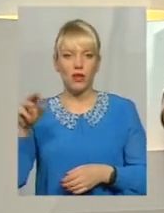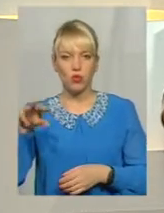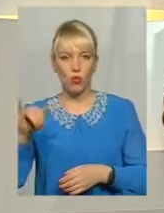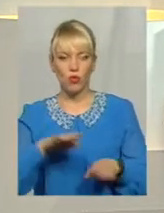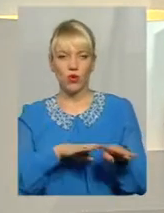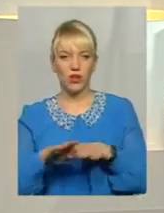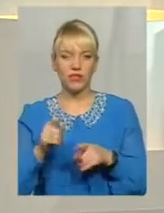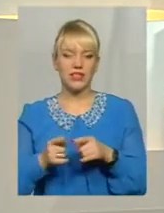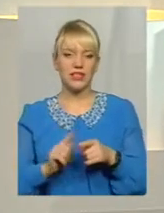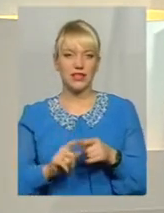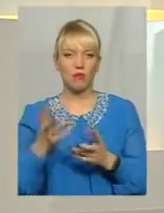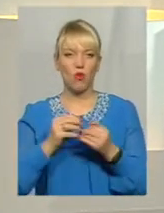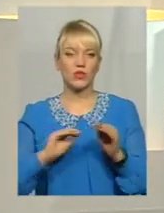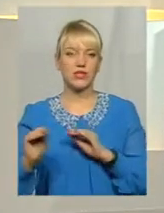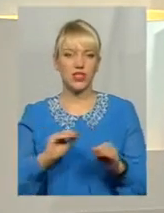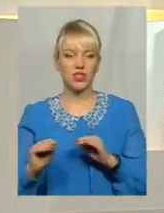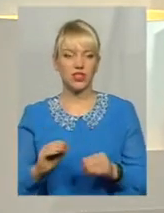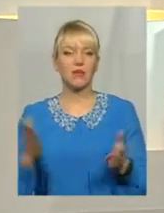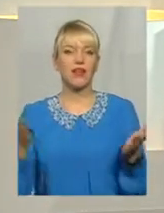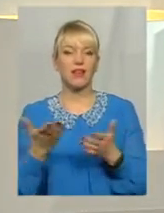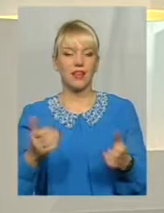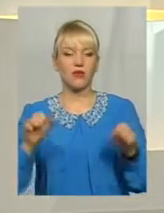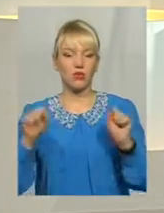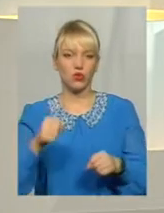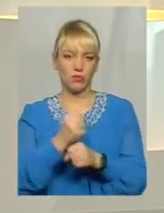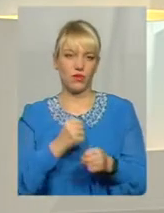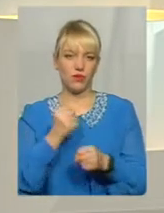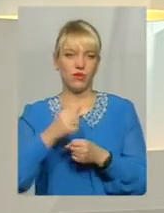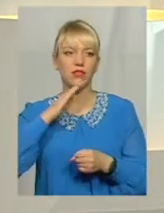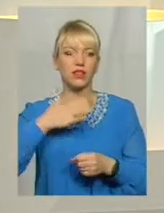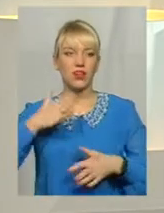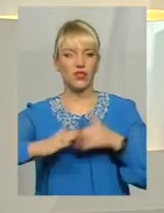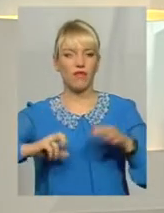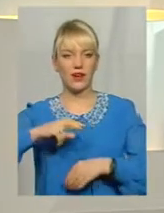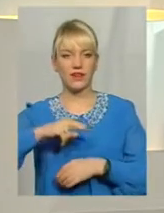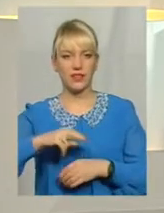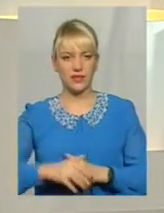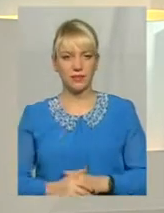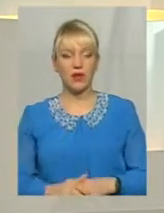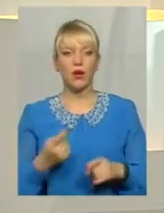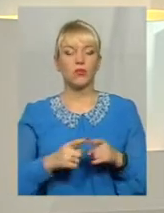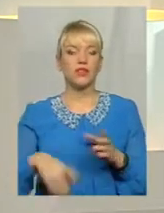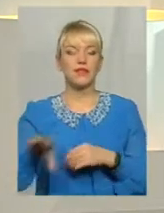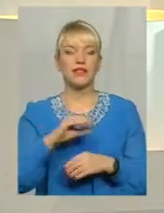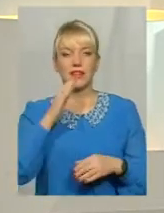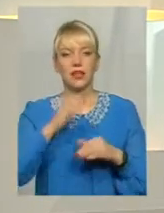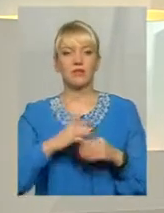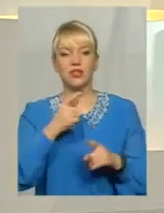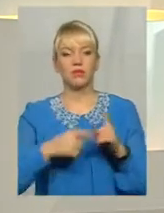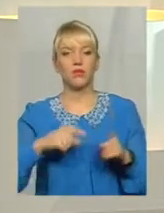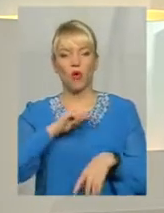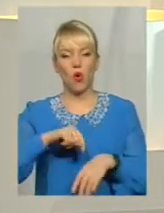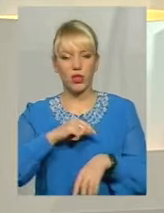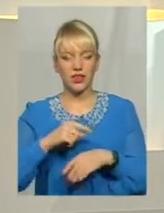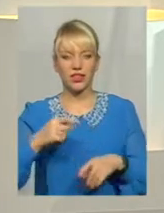з тим оснащенням, з яким можуть працювати наші фахівці Про це все найближчі півгодини в цій